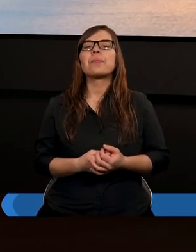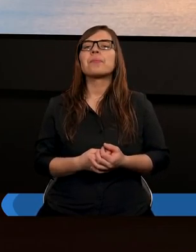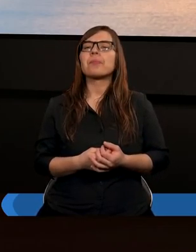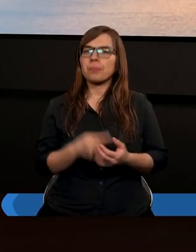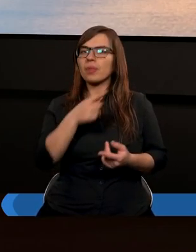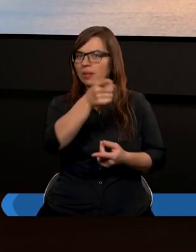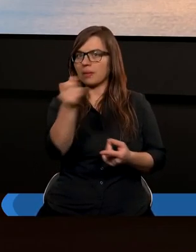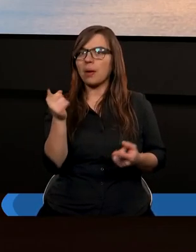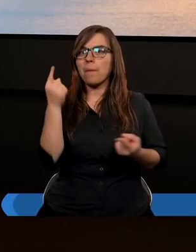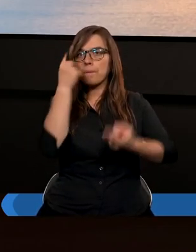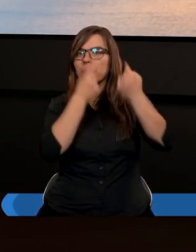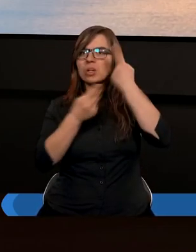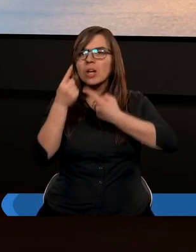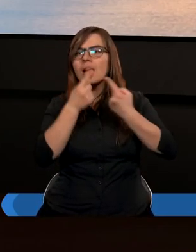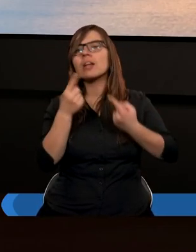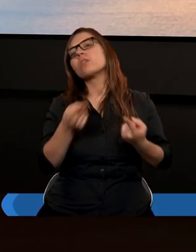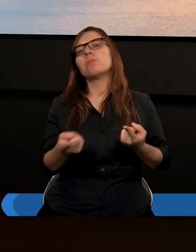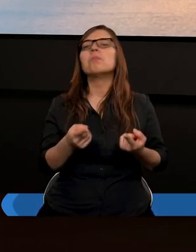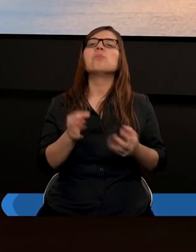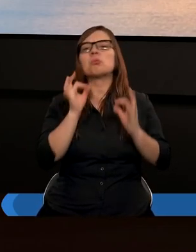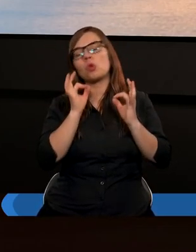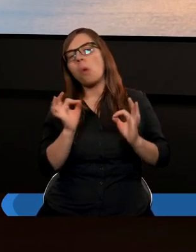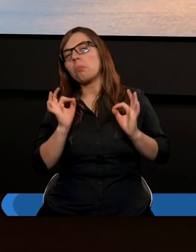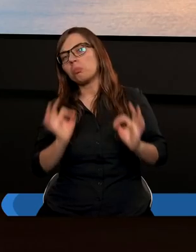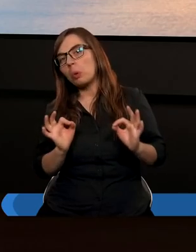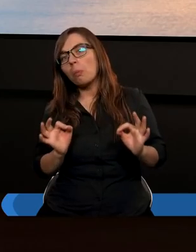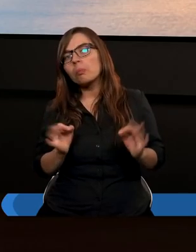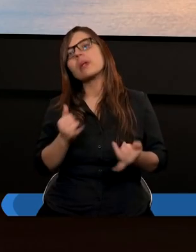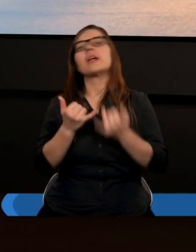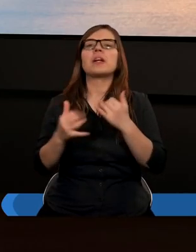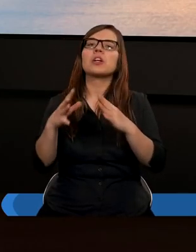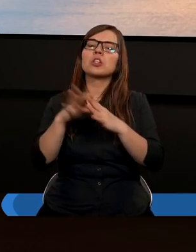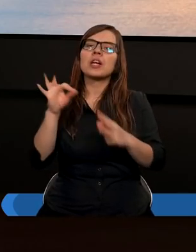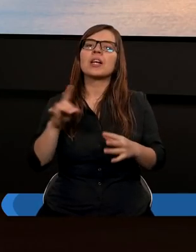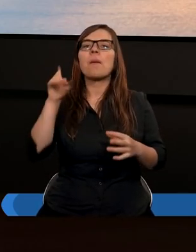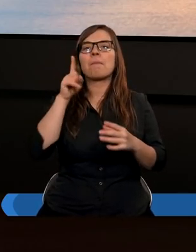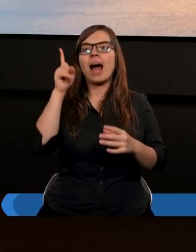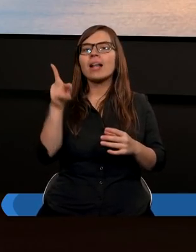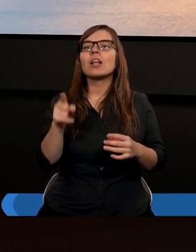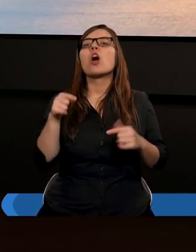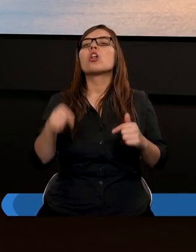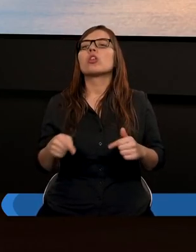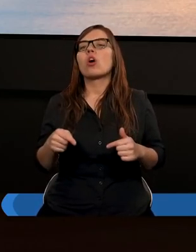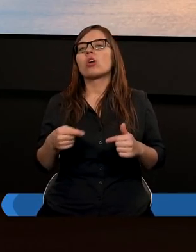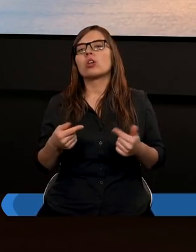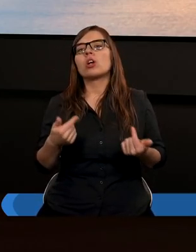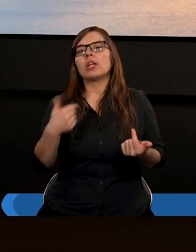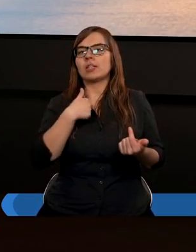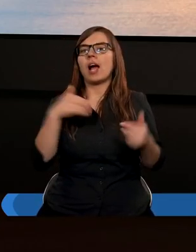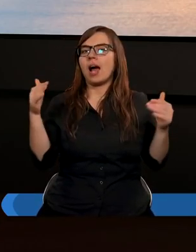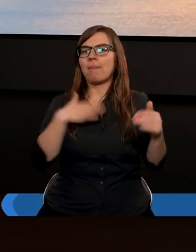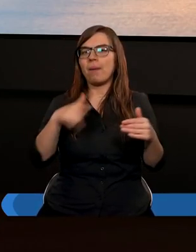myśleliście o tym, no dobrze, jeśli to jest dziesięcina pańska, to kto ma nią